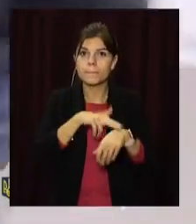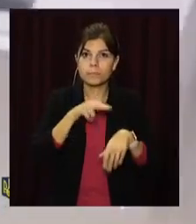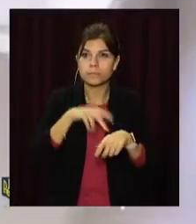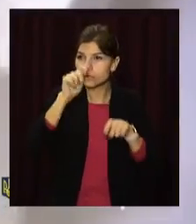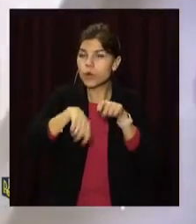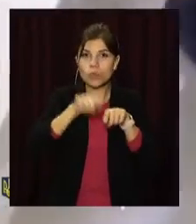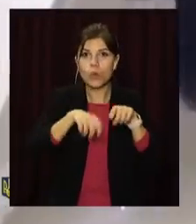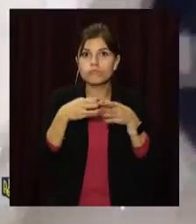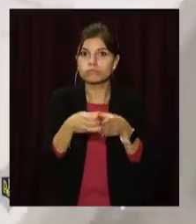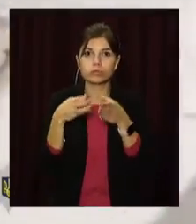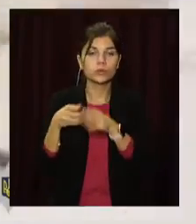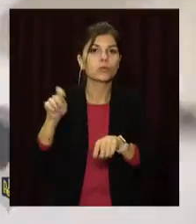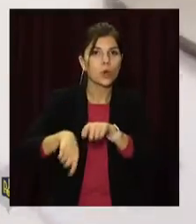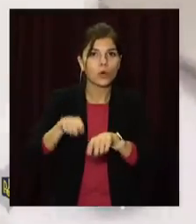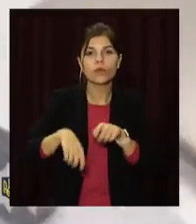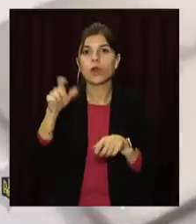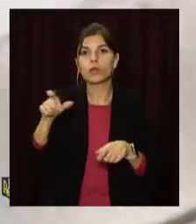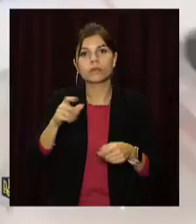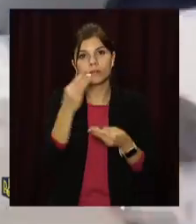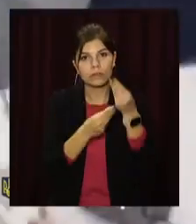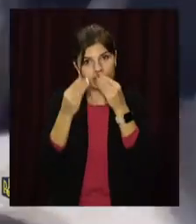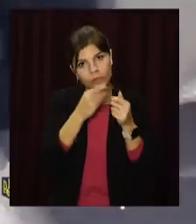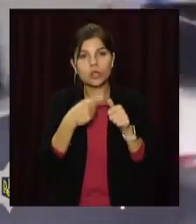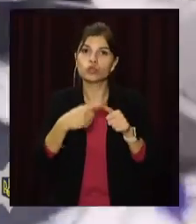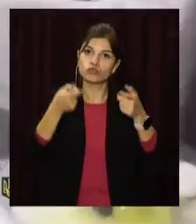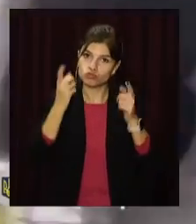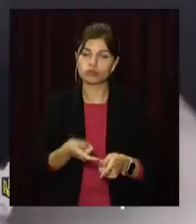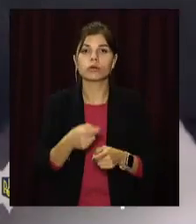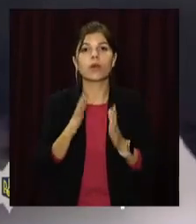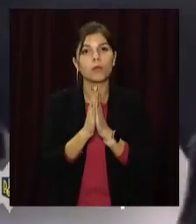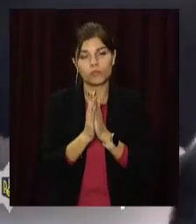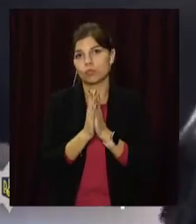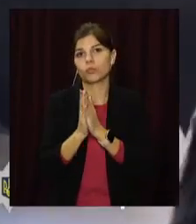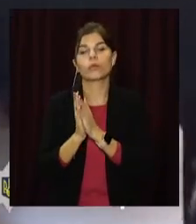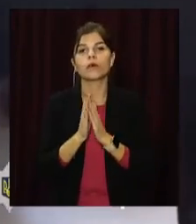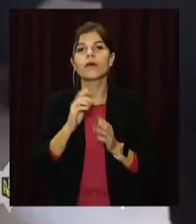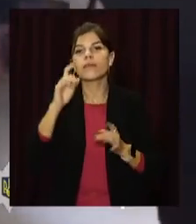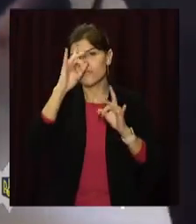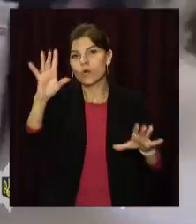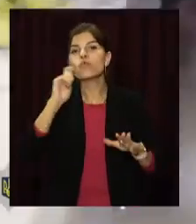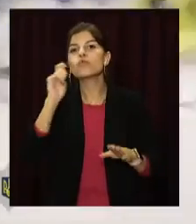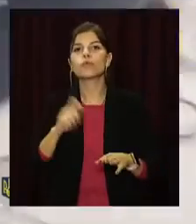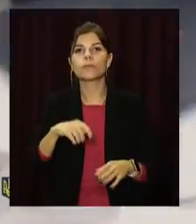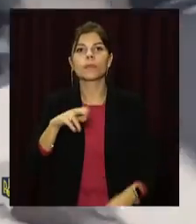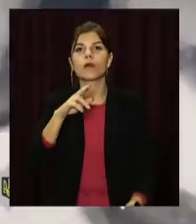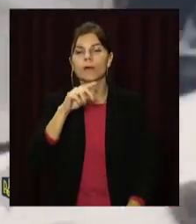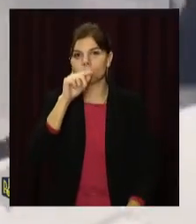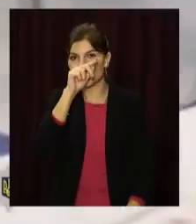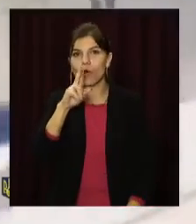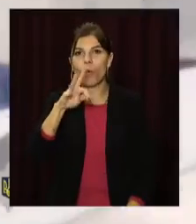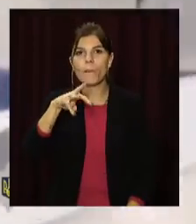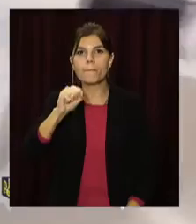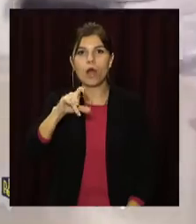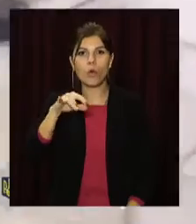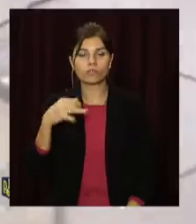мобільних бригад. Не експериментувати та свідомо ставитися до здоров'я закликав відомий український лікар Євген Комаровський.